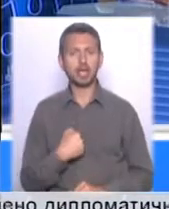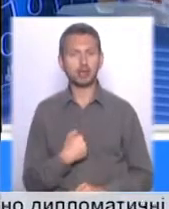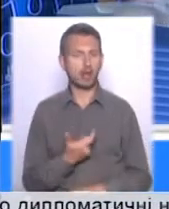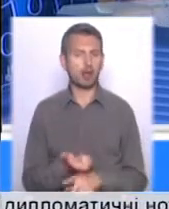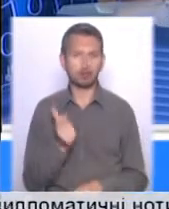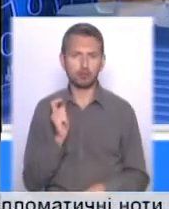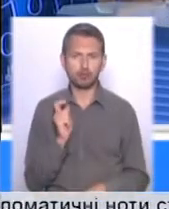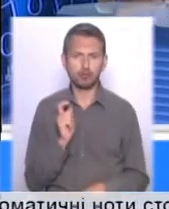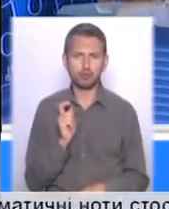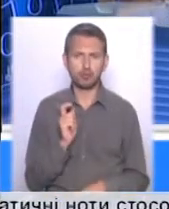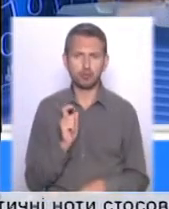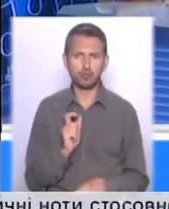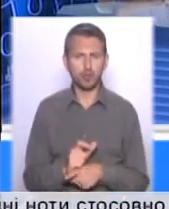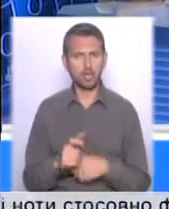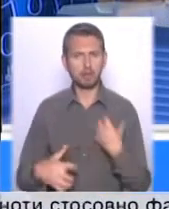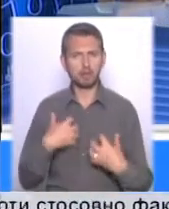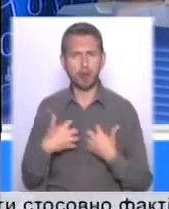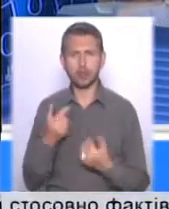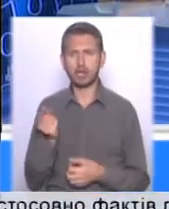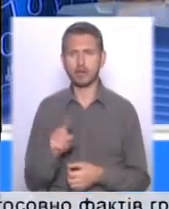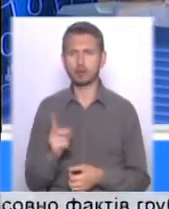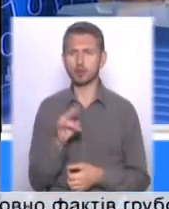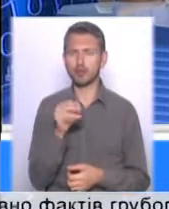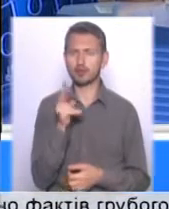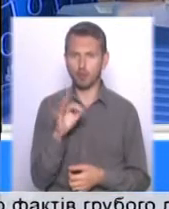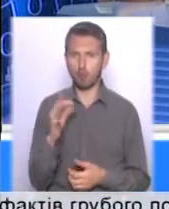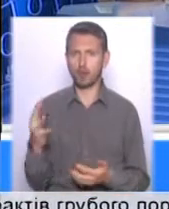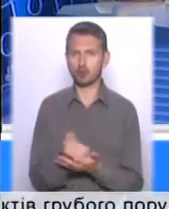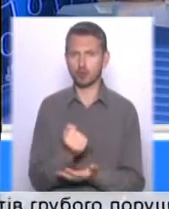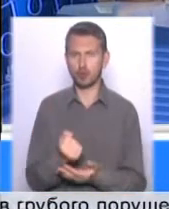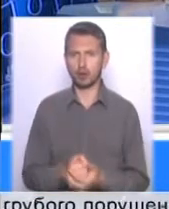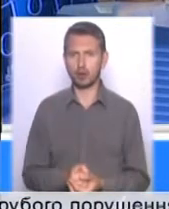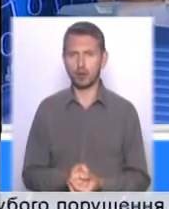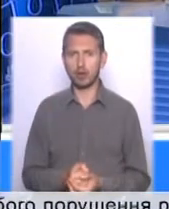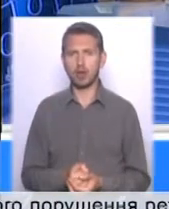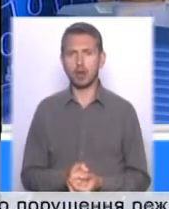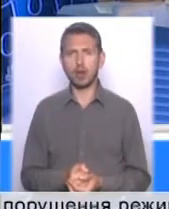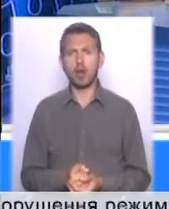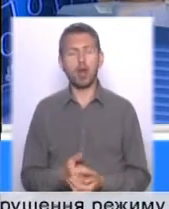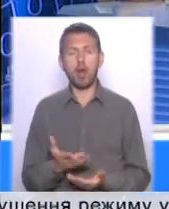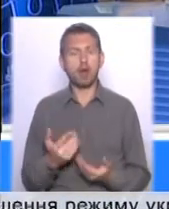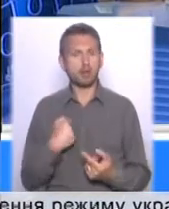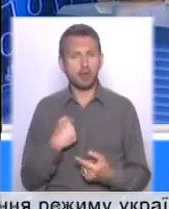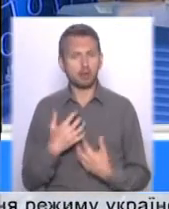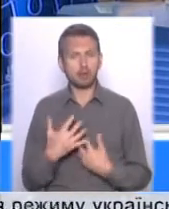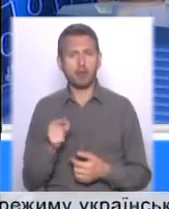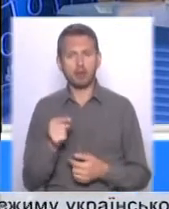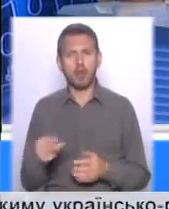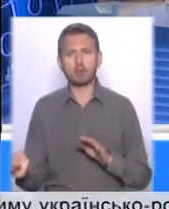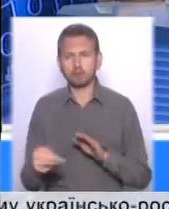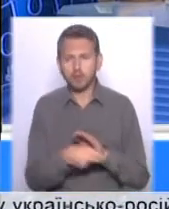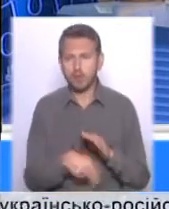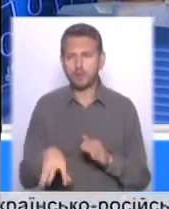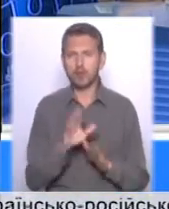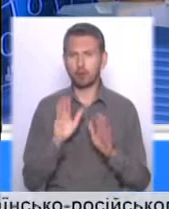спокійна тим, щоб Крічко пройшов. Я сама всіх лагитировала тільки за Крічка, що він заработав деньги чесно,